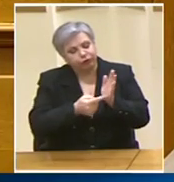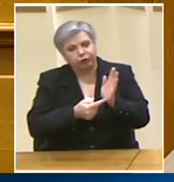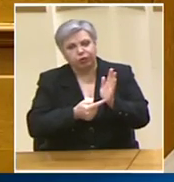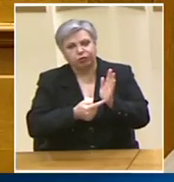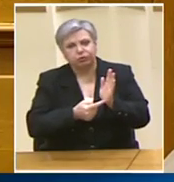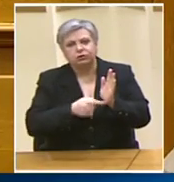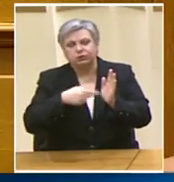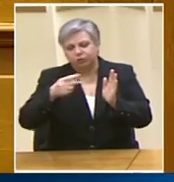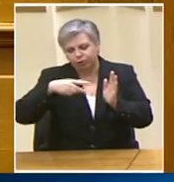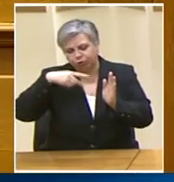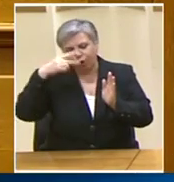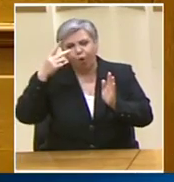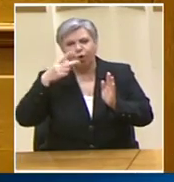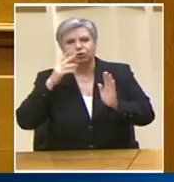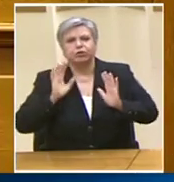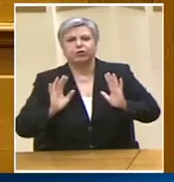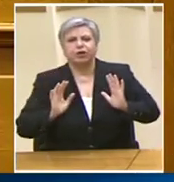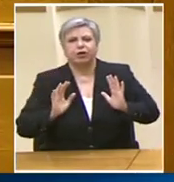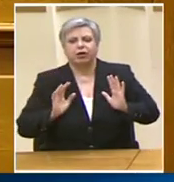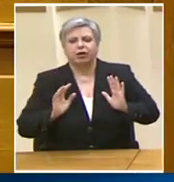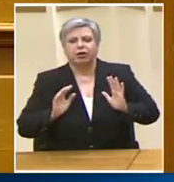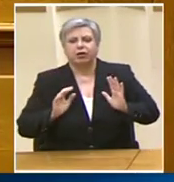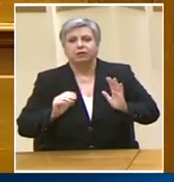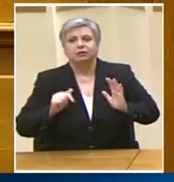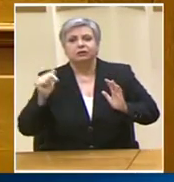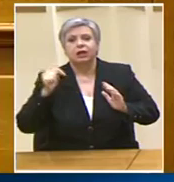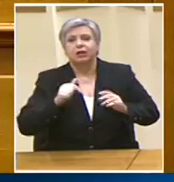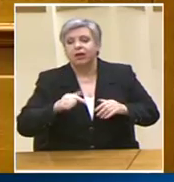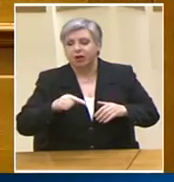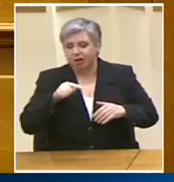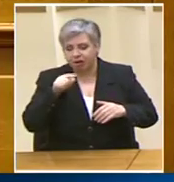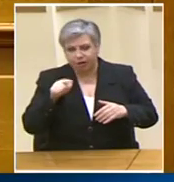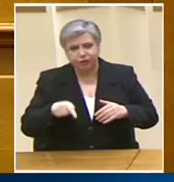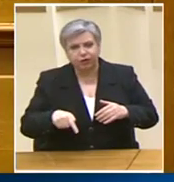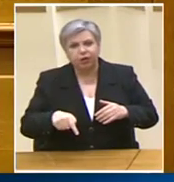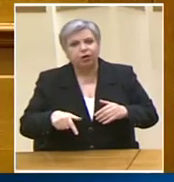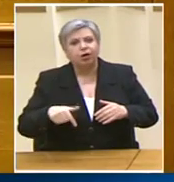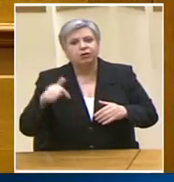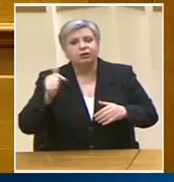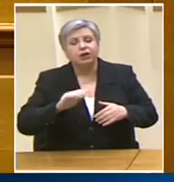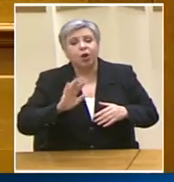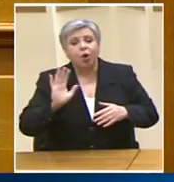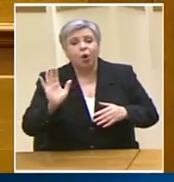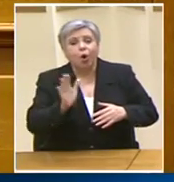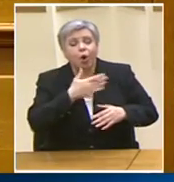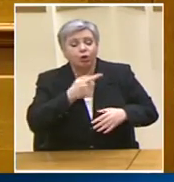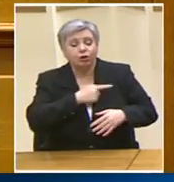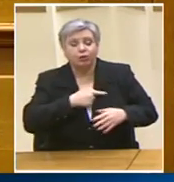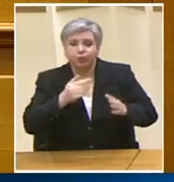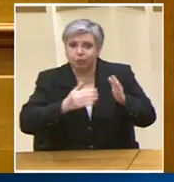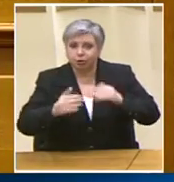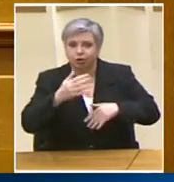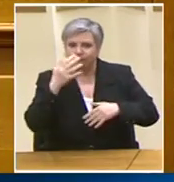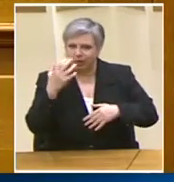αφού προηγουμένως θα έχουν καθαρεθεί οι νομίμως υπηρετούντες προϊστάμενοι των